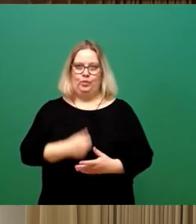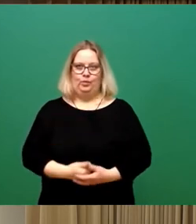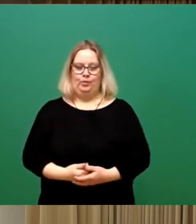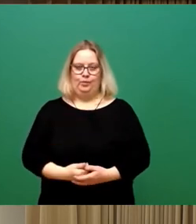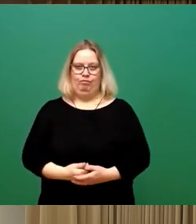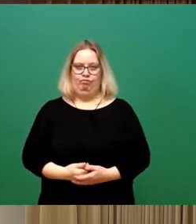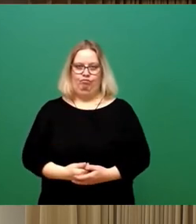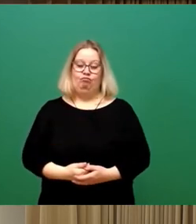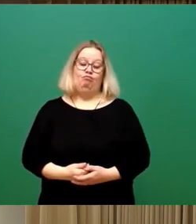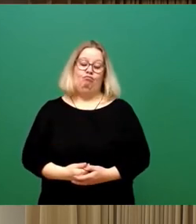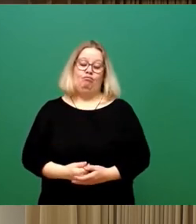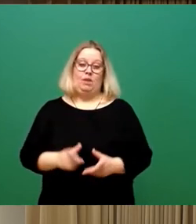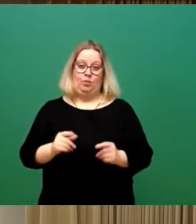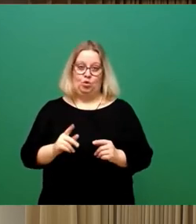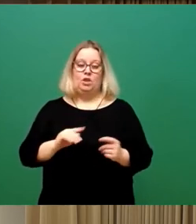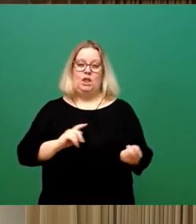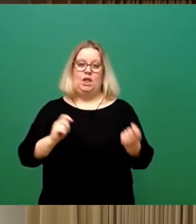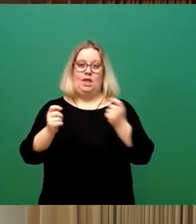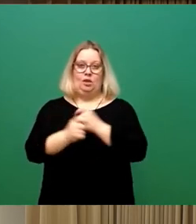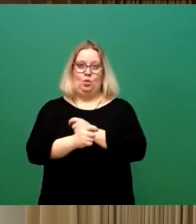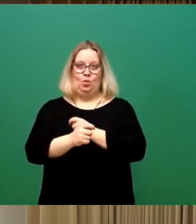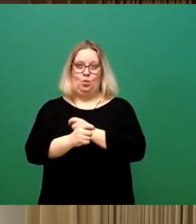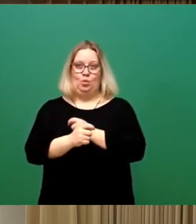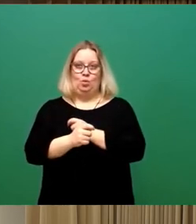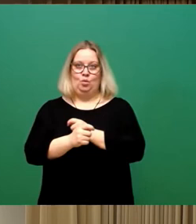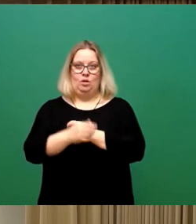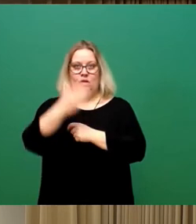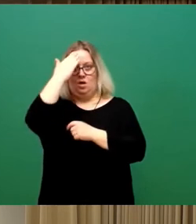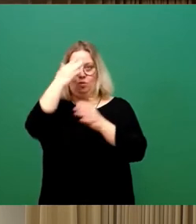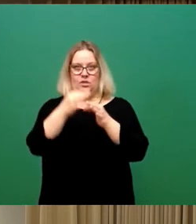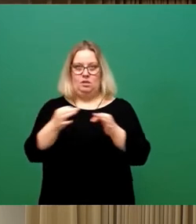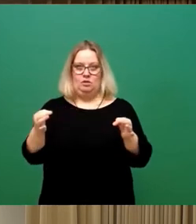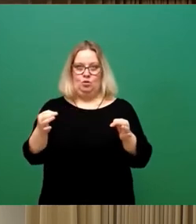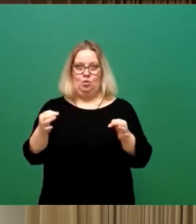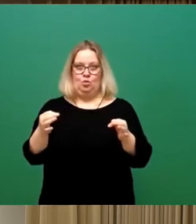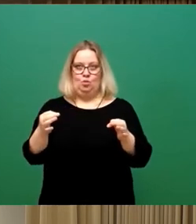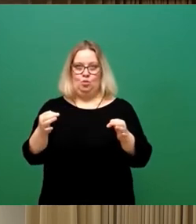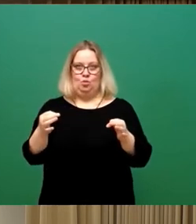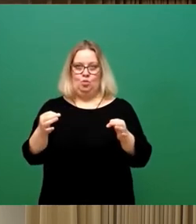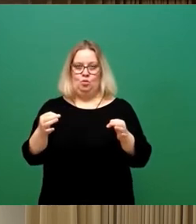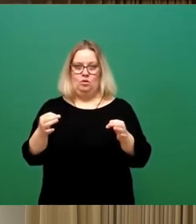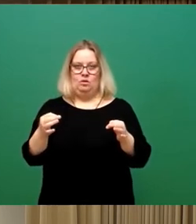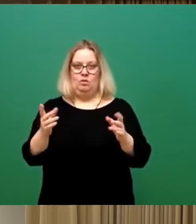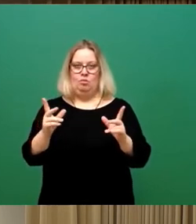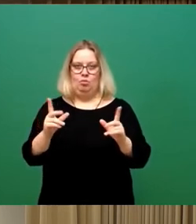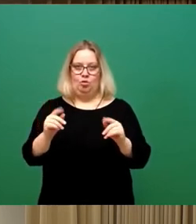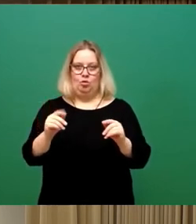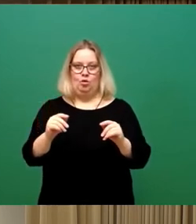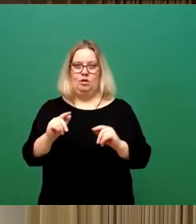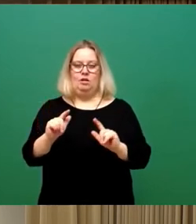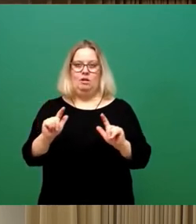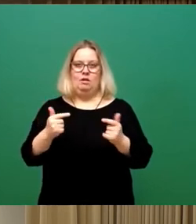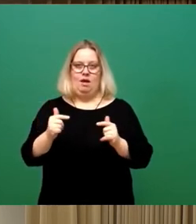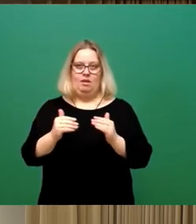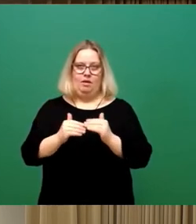die Änderung der Hauptsatzung hat entsprechend keine Mehrheit